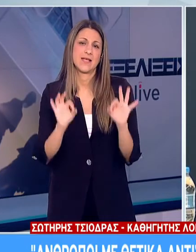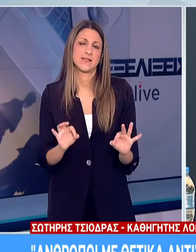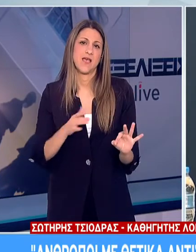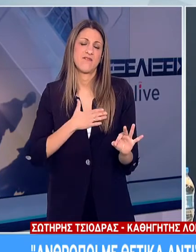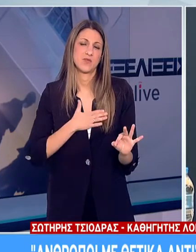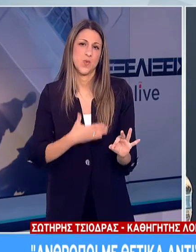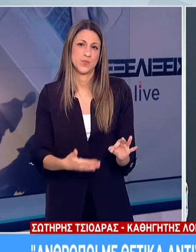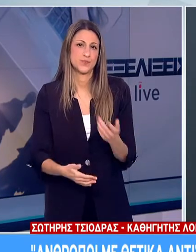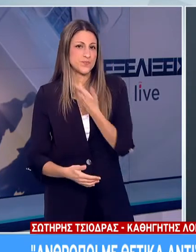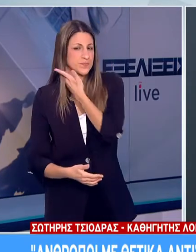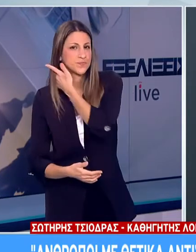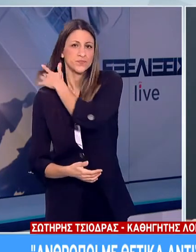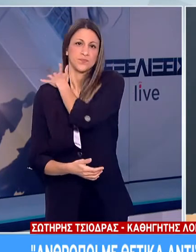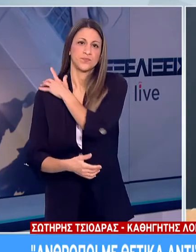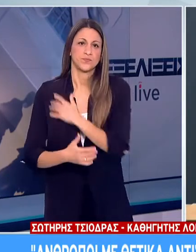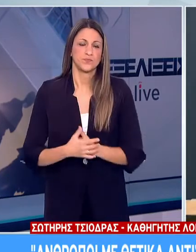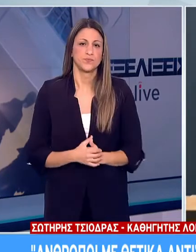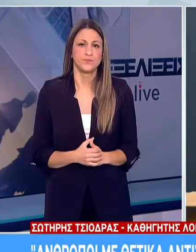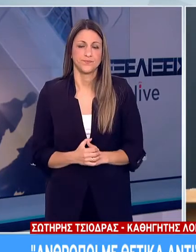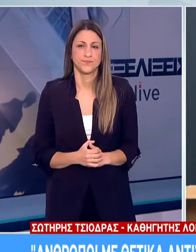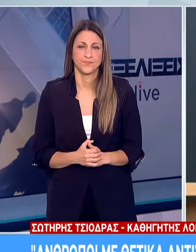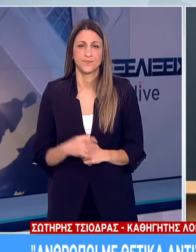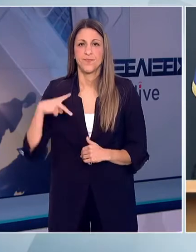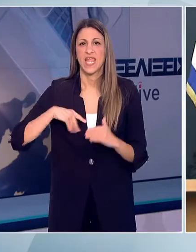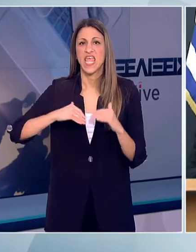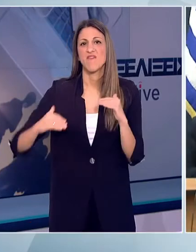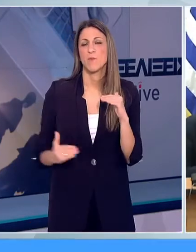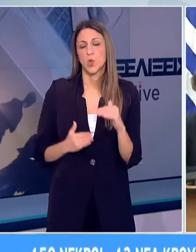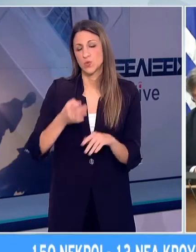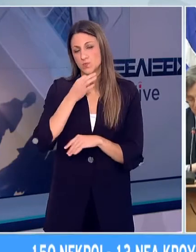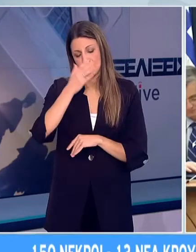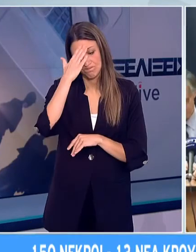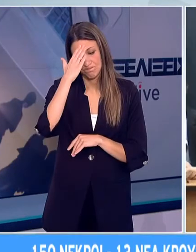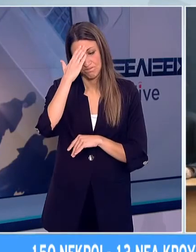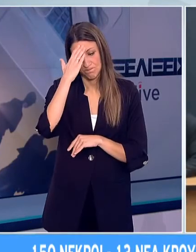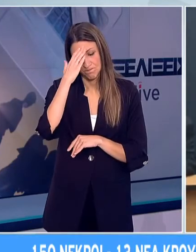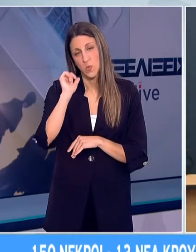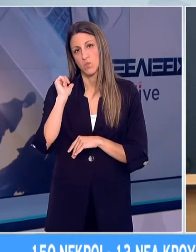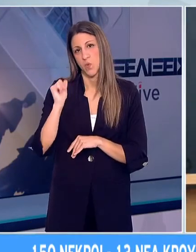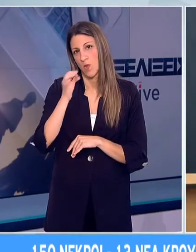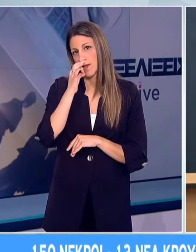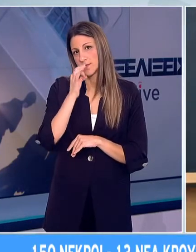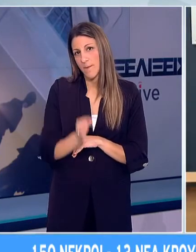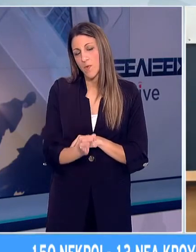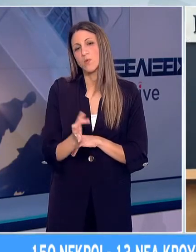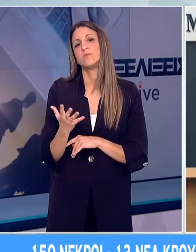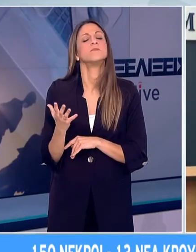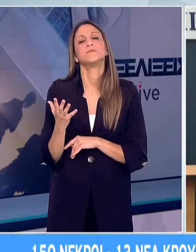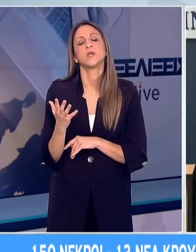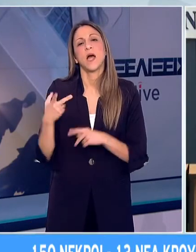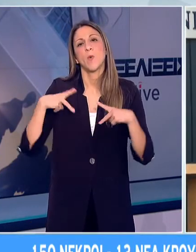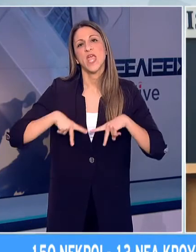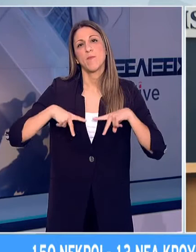κύριε καθηγητά. Το λόγο έχει ο κύριος Χαρταλιάς. Καλησπέρα. Πριν ξεκινήσω την ενημέρωση, θα ήθελα και εγώ εκ μέρους της Οικογένειας Πολιτικής